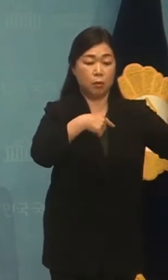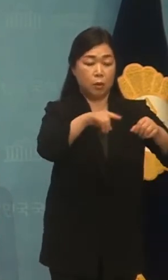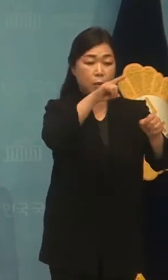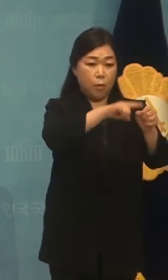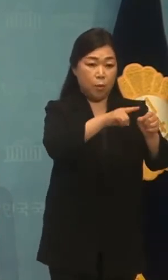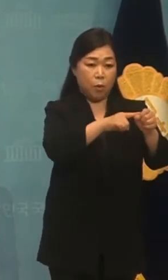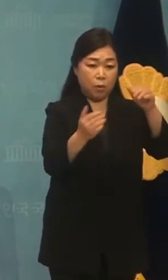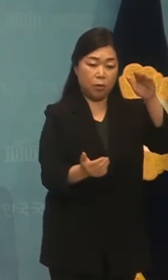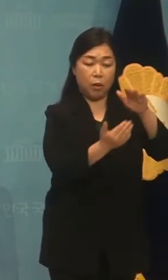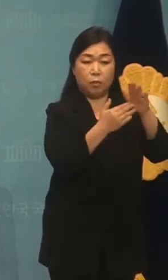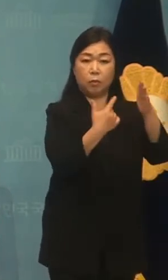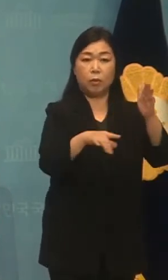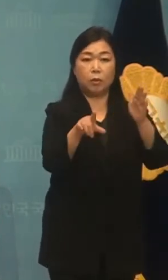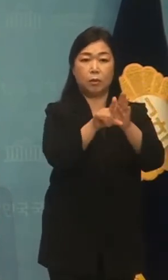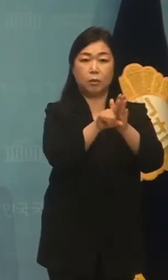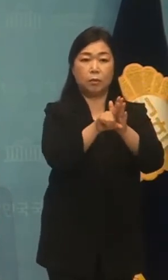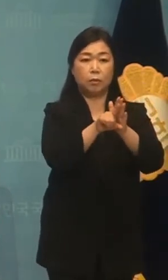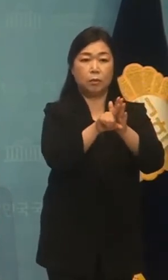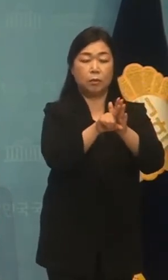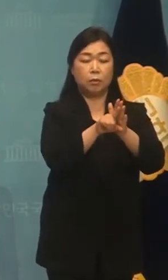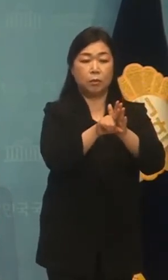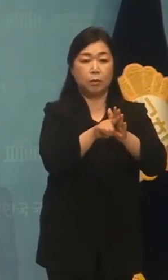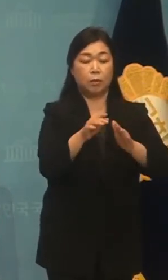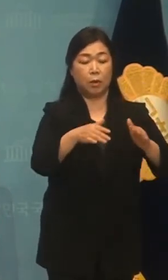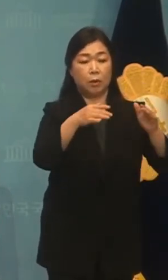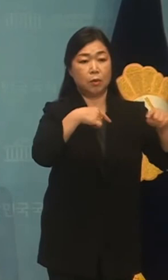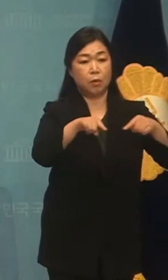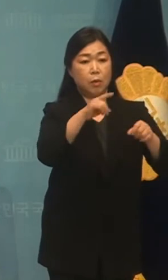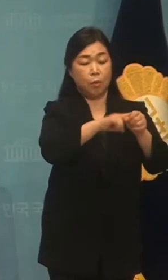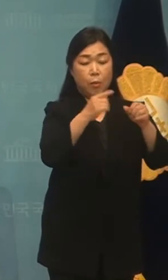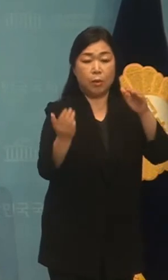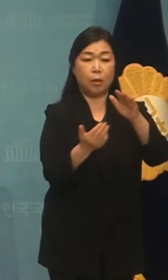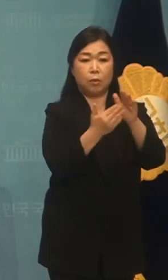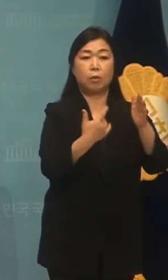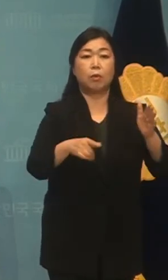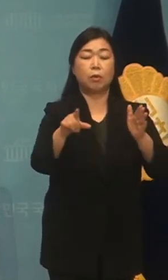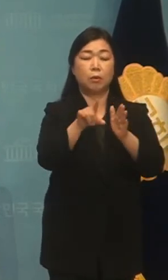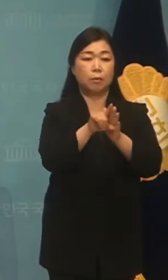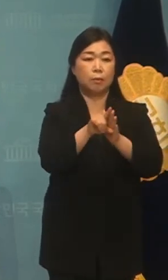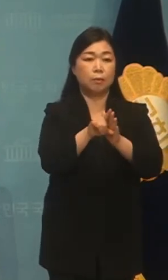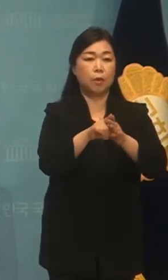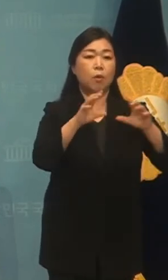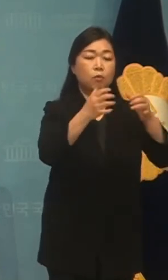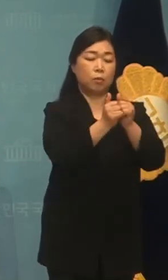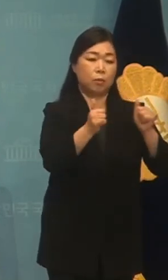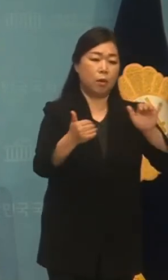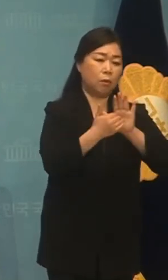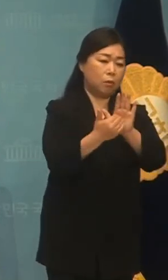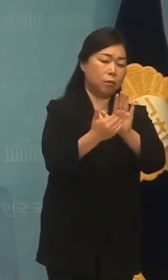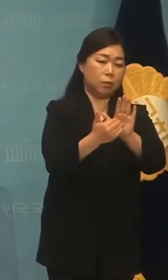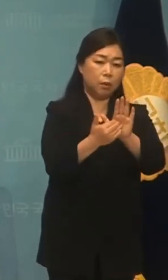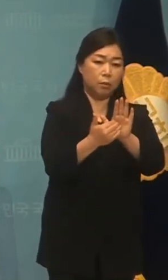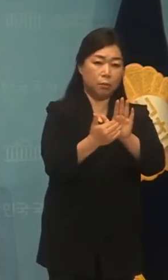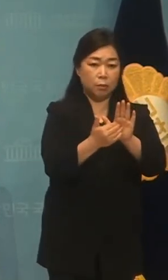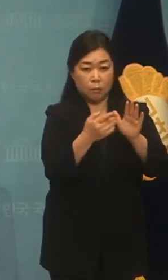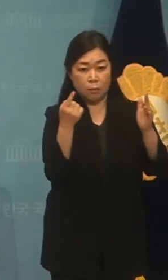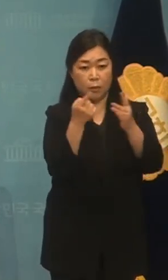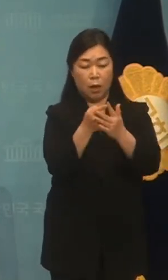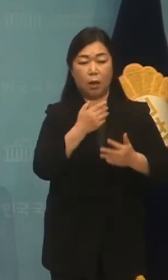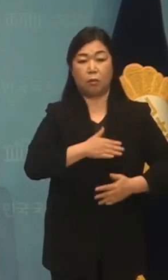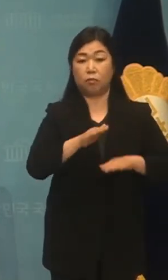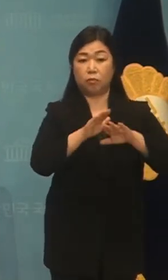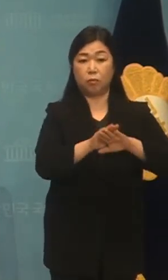목표를 달성하기 위해 하지만 이란 정책 목표를 달성하기 위해서는 국내의 거부감을 경감하는 노력과